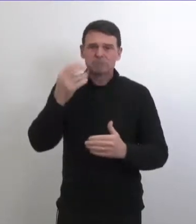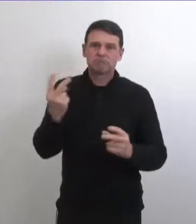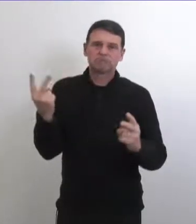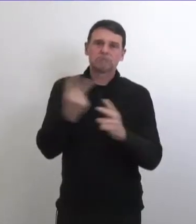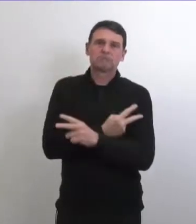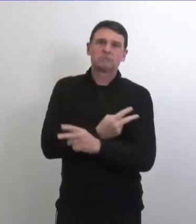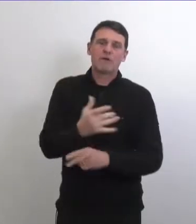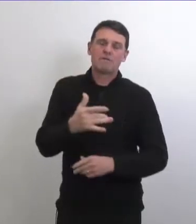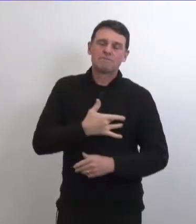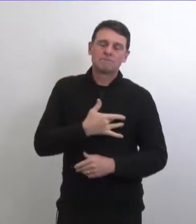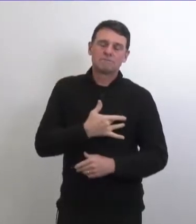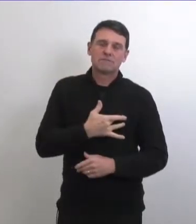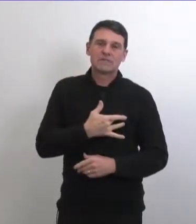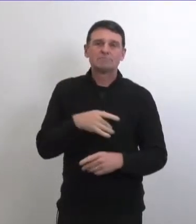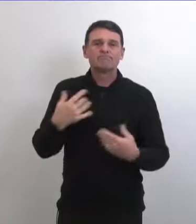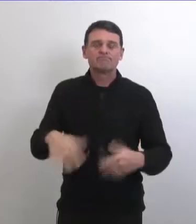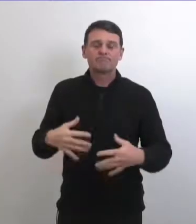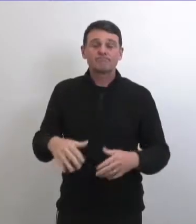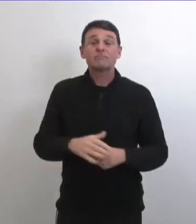place c'est particulièrement difficile